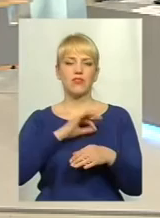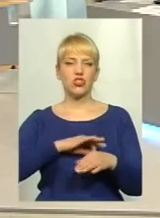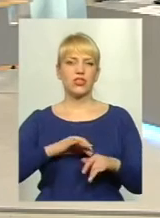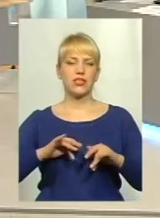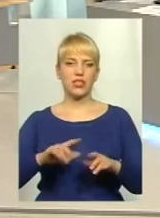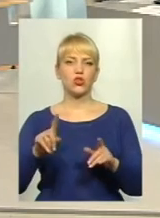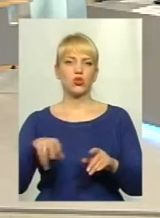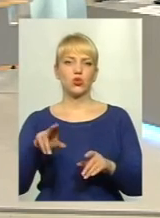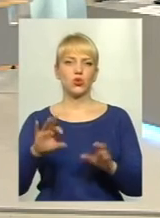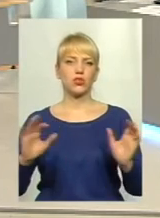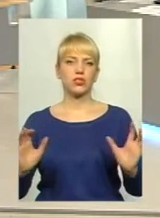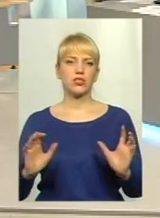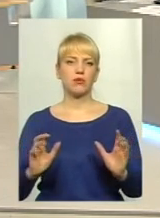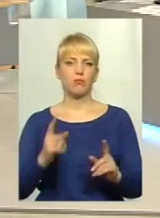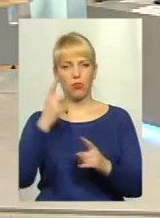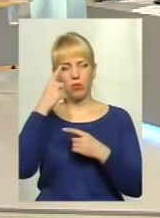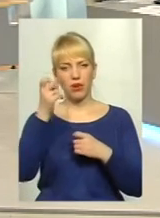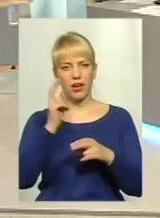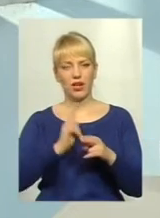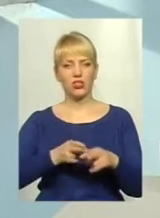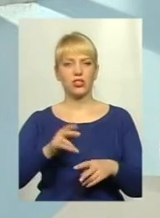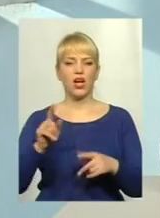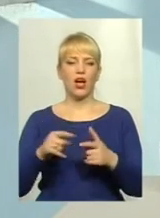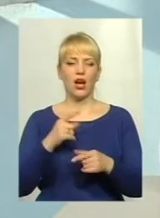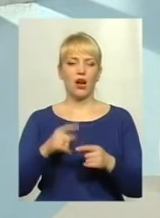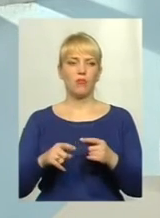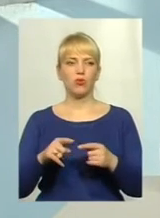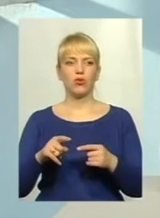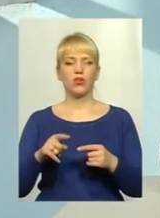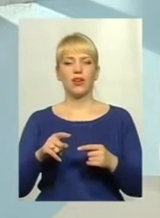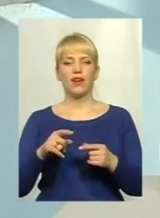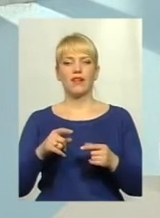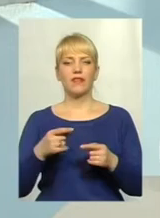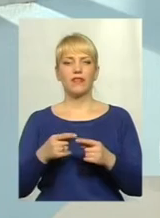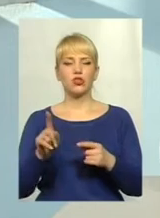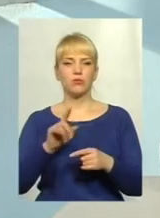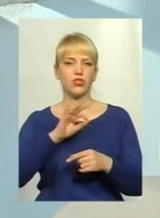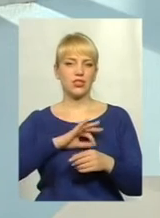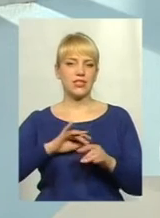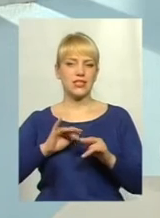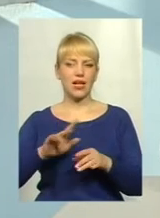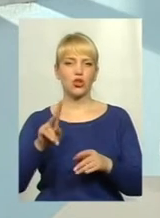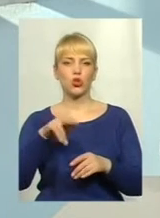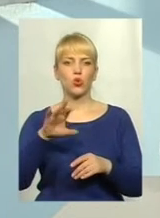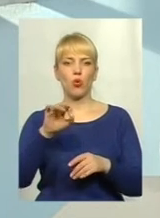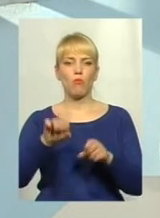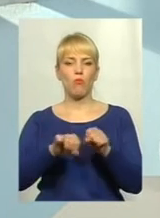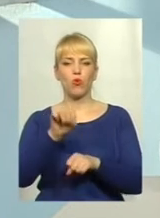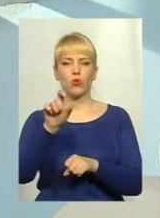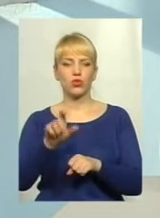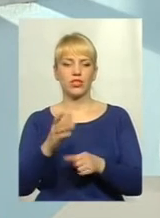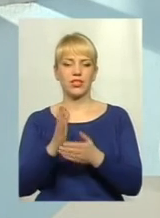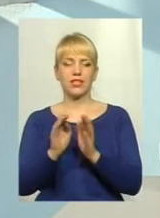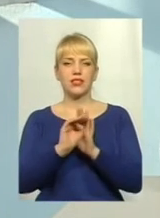попередження таких ситуацій або до життя в заході до порушників, які це роблять. Є административні комісії, є відповідні